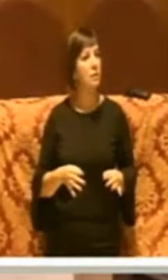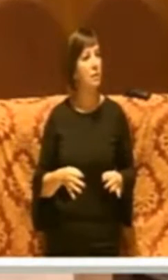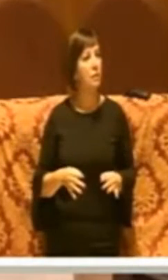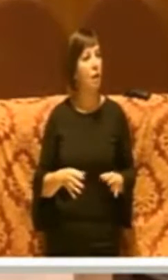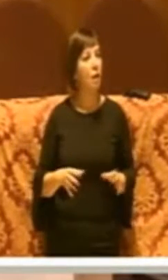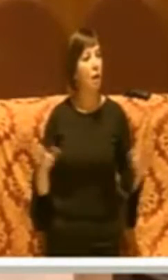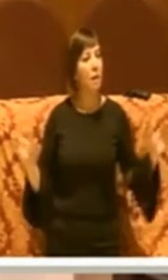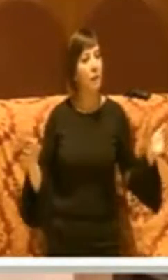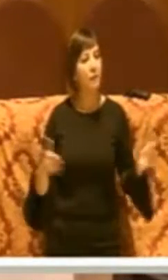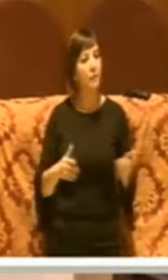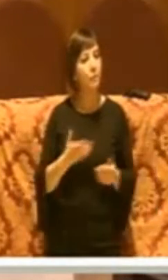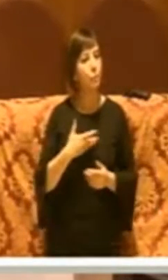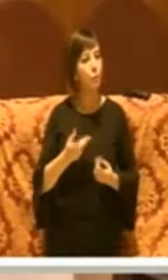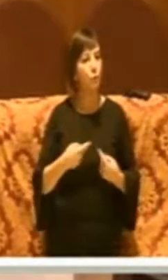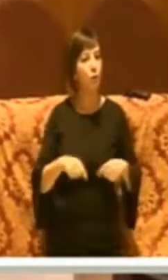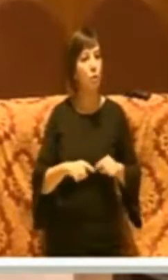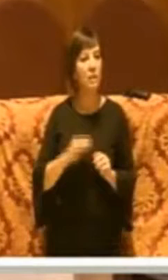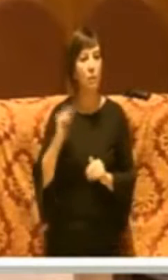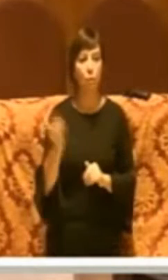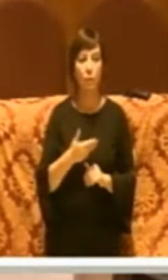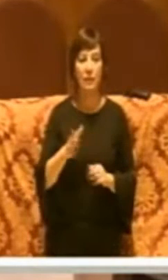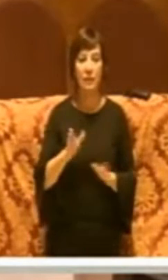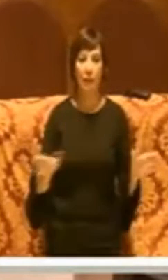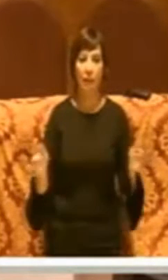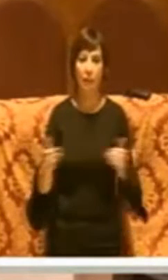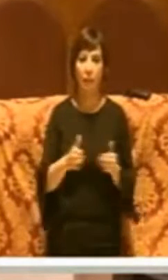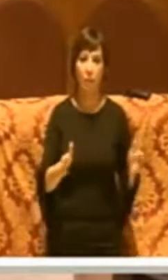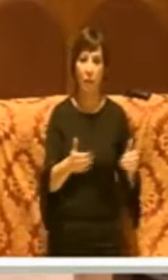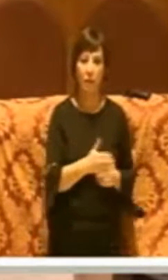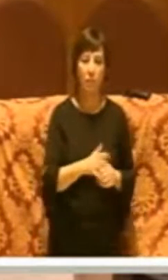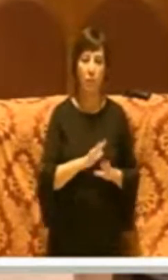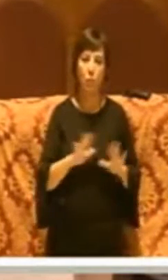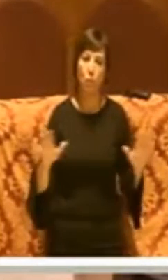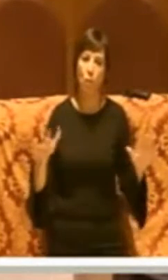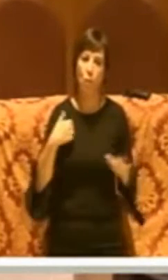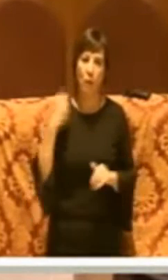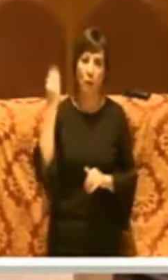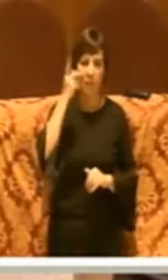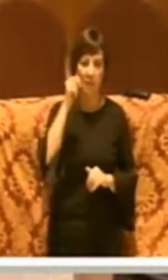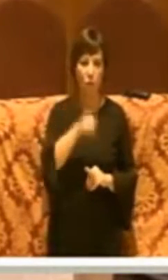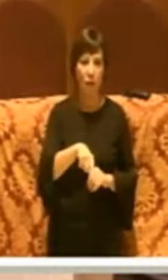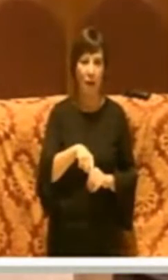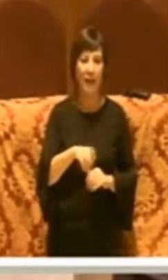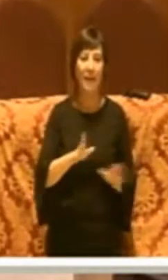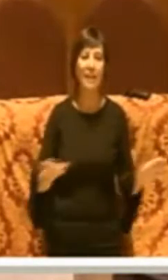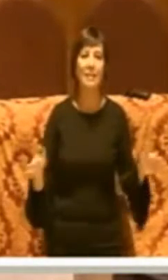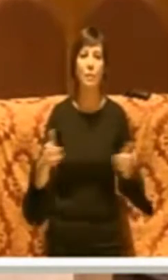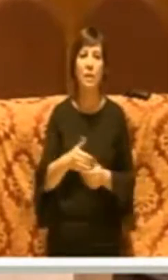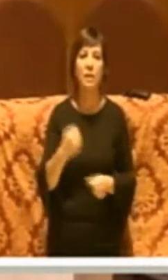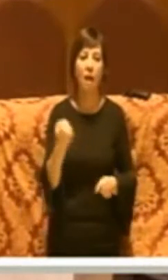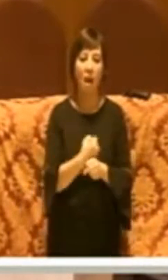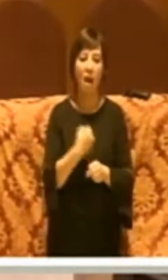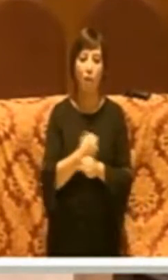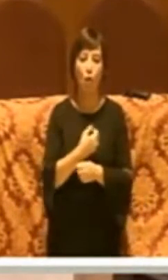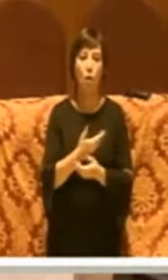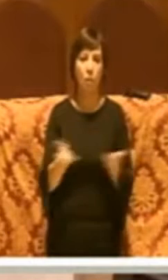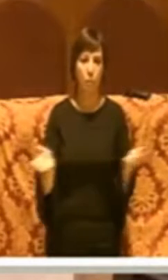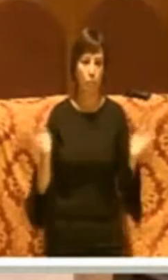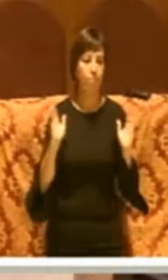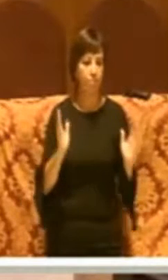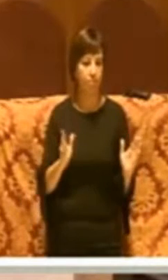rivolti questi consiglieri a tutti i dipartimenti e comunque penso anche al Dipartimento Lavori Pubblici.